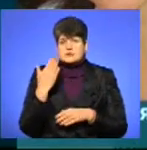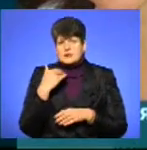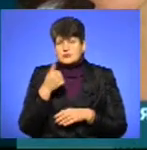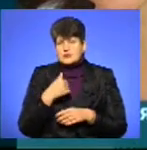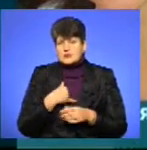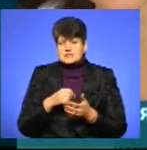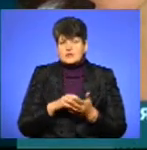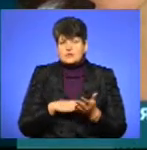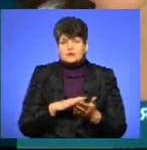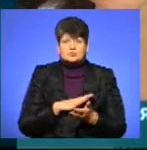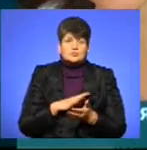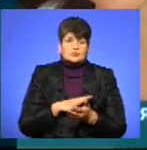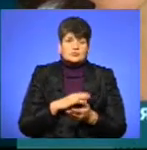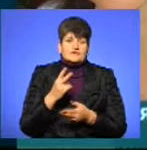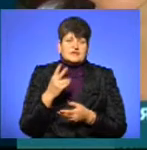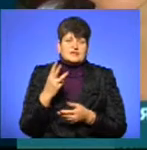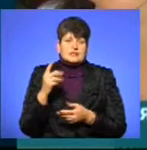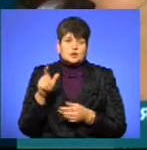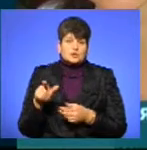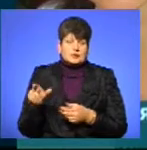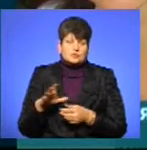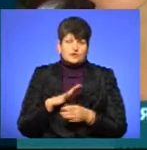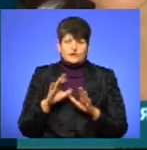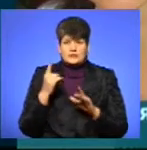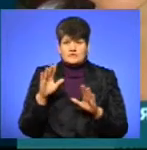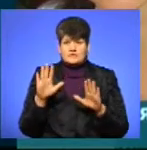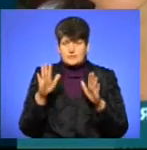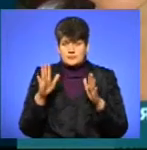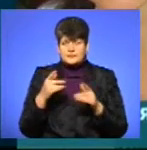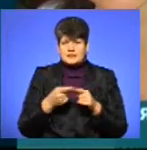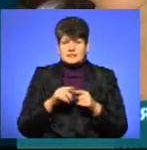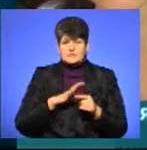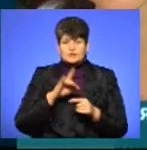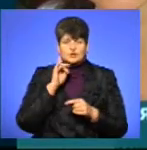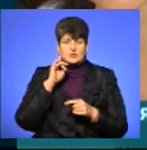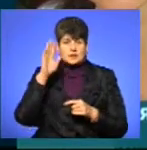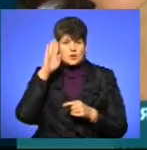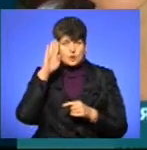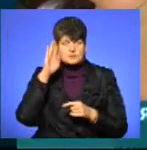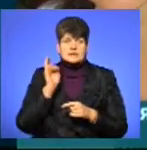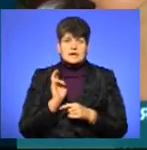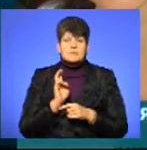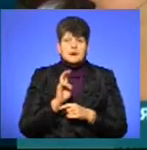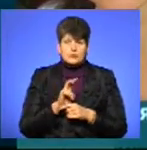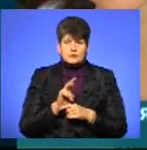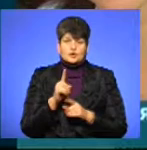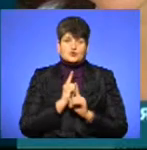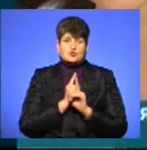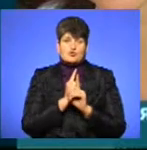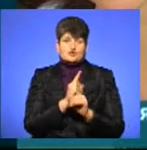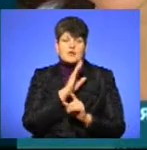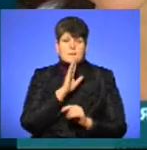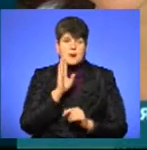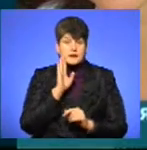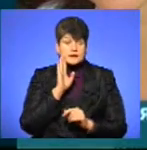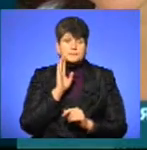на обліку перебувало дві-три людини. Був такий один випадок, це був хлопець молодий, який приход, його супроводжувала матер,